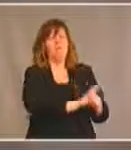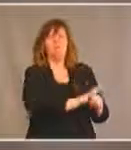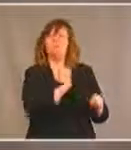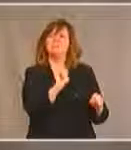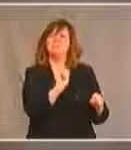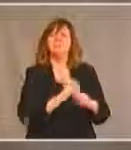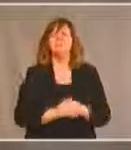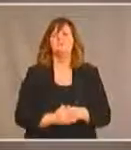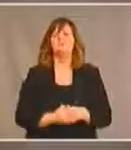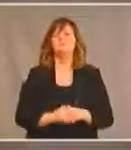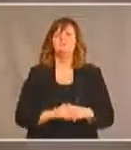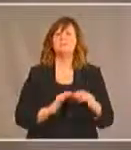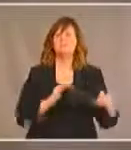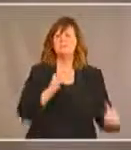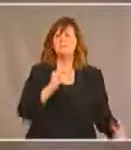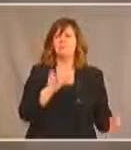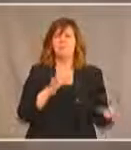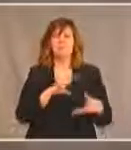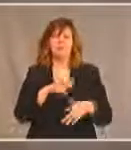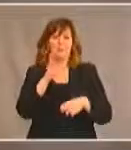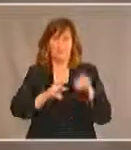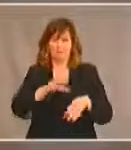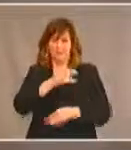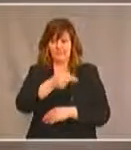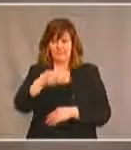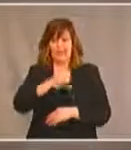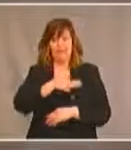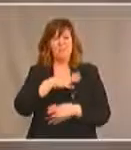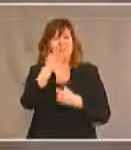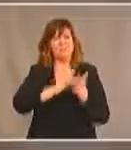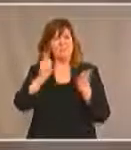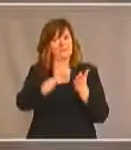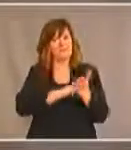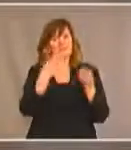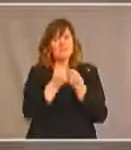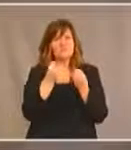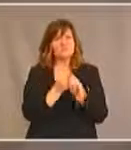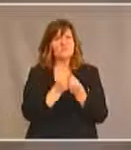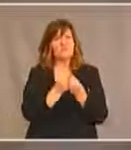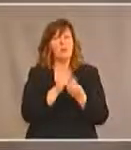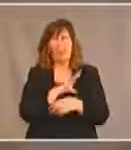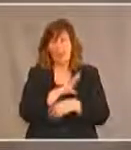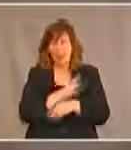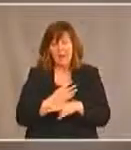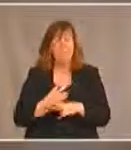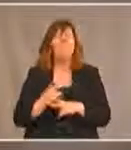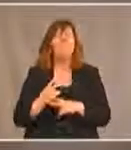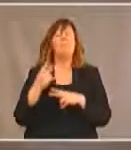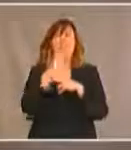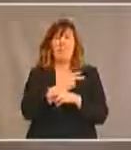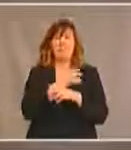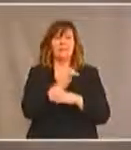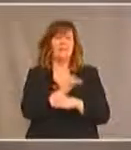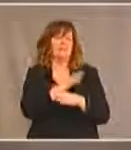handicaps soient confrontés à la discrimination à plusieurs niveaux, elle est encore pire quand on est une